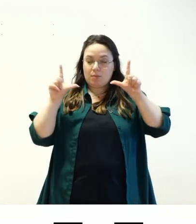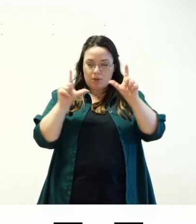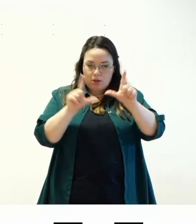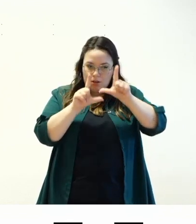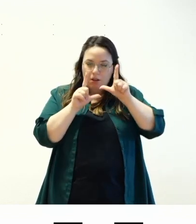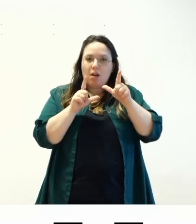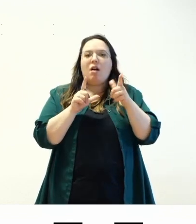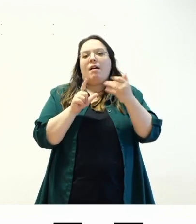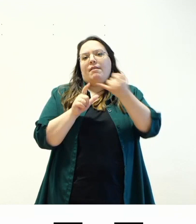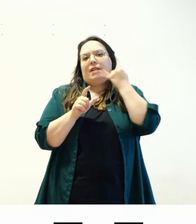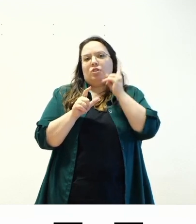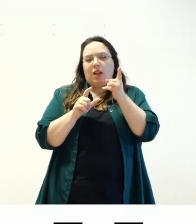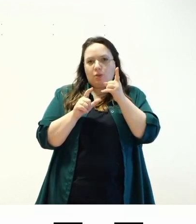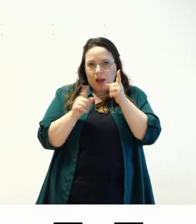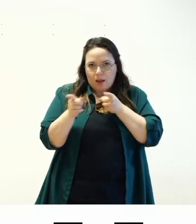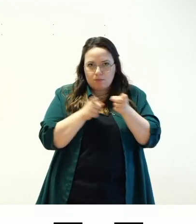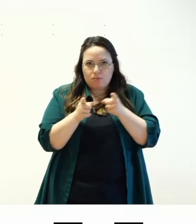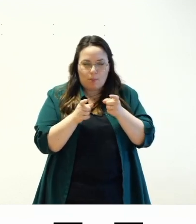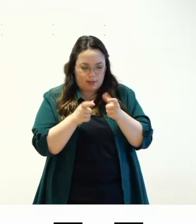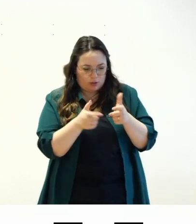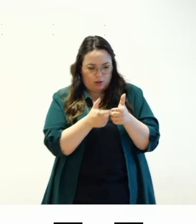reflow porti ad avere in realtà uno